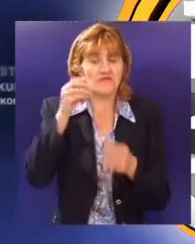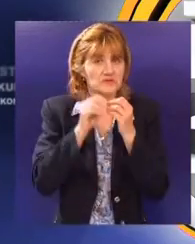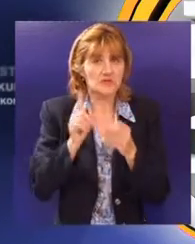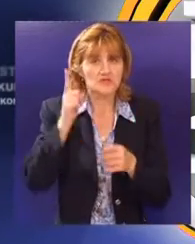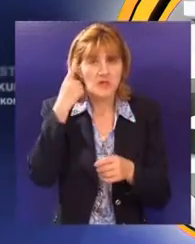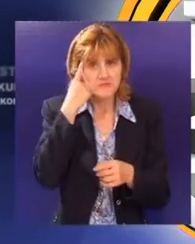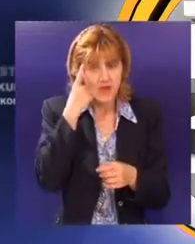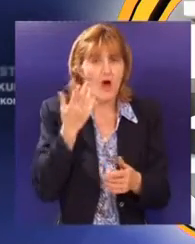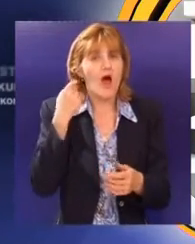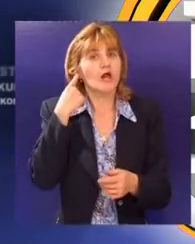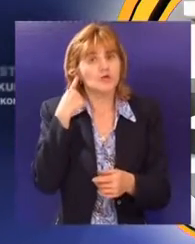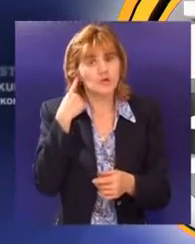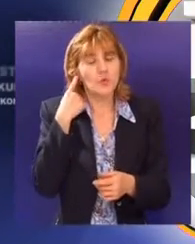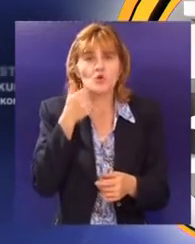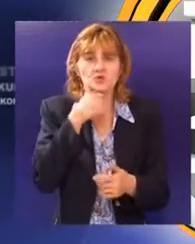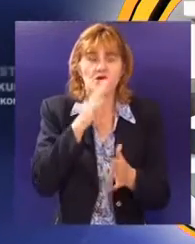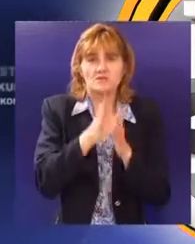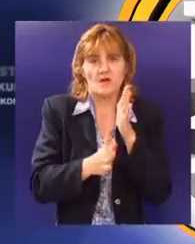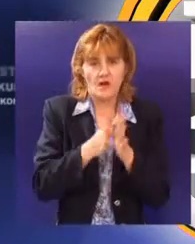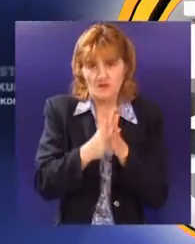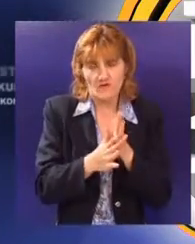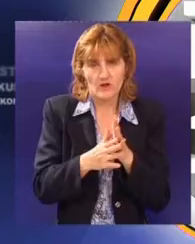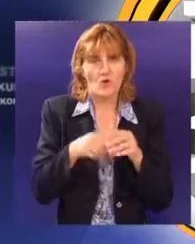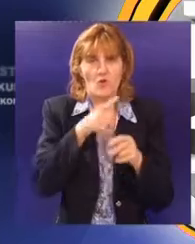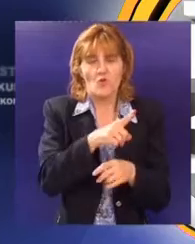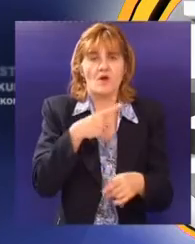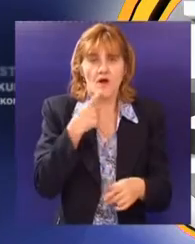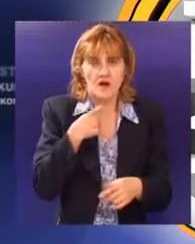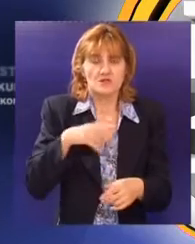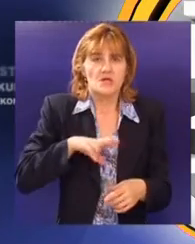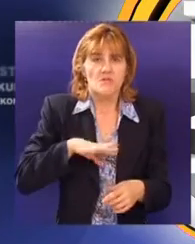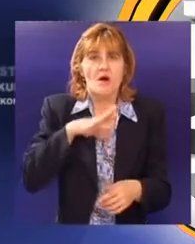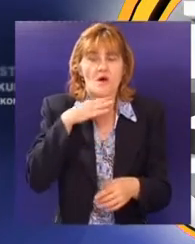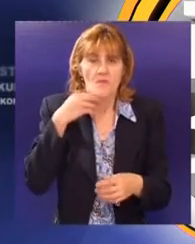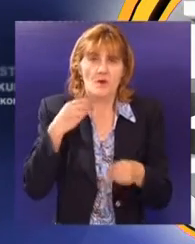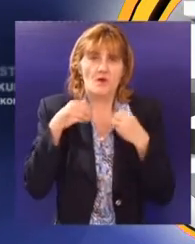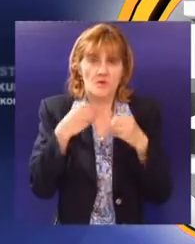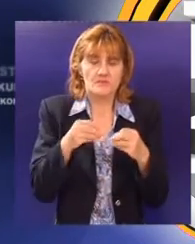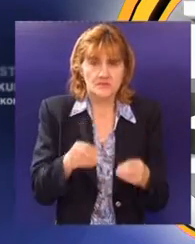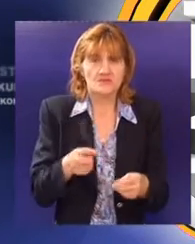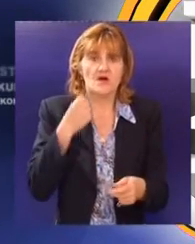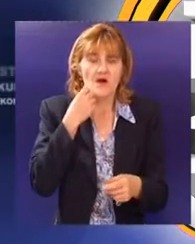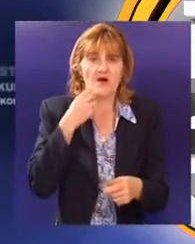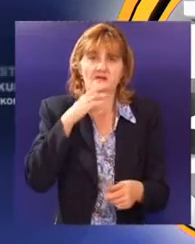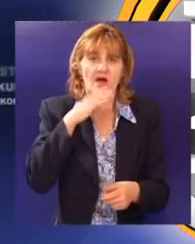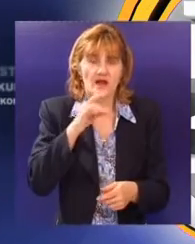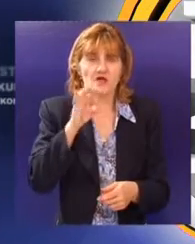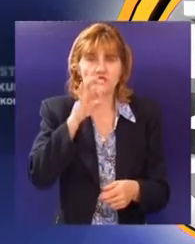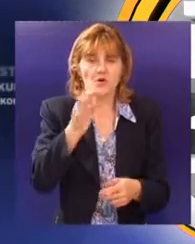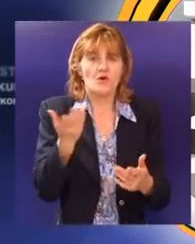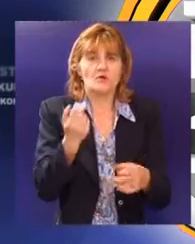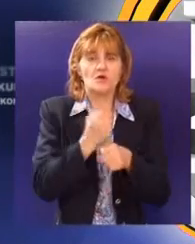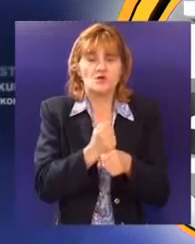ali je čuo o čemu se raspravljalo na njoj. On kaže da ima mnogo zamerki na te odluke pre svega kada je reč o zoniranju